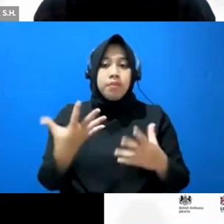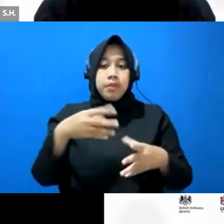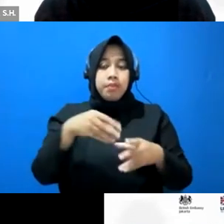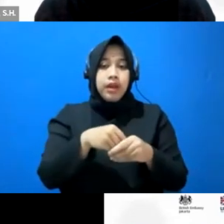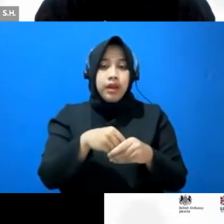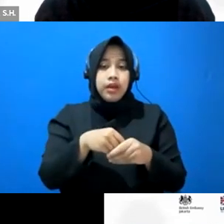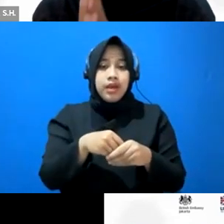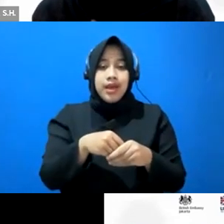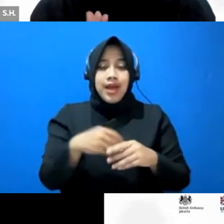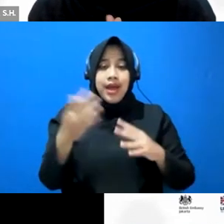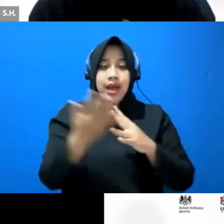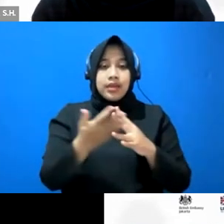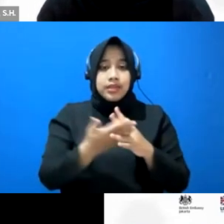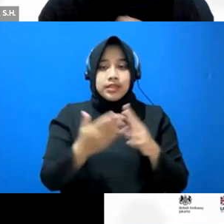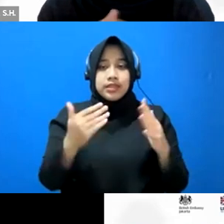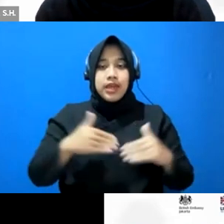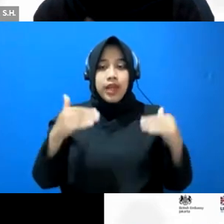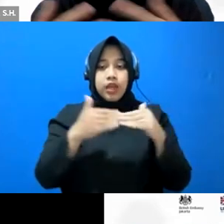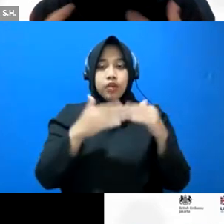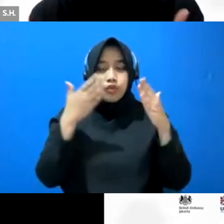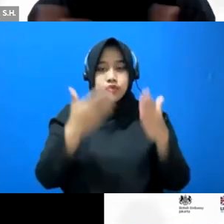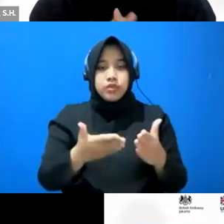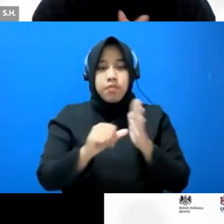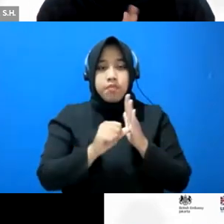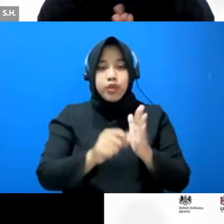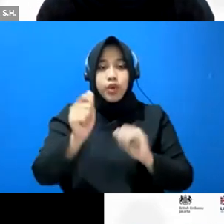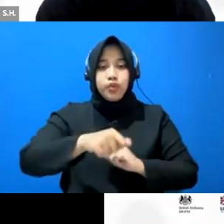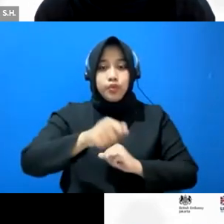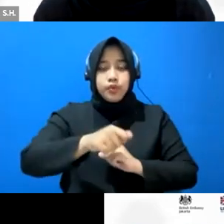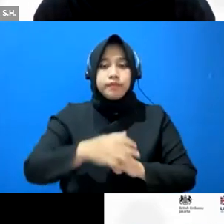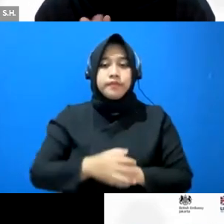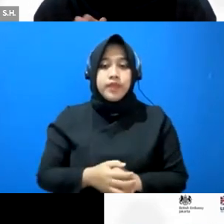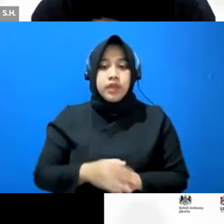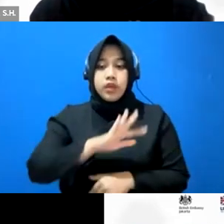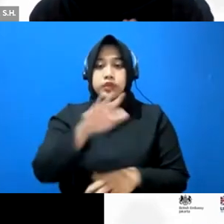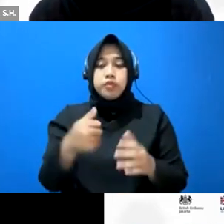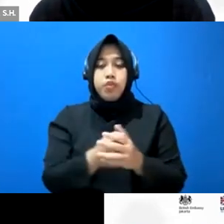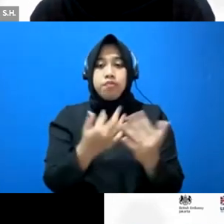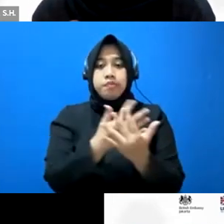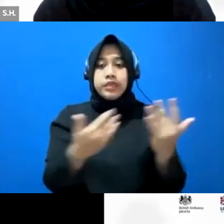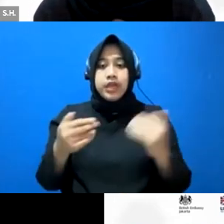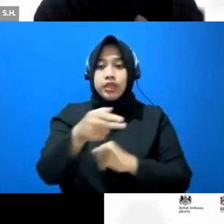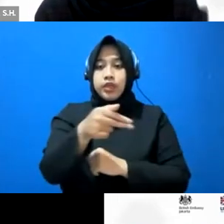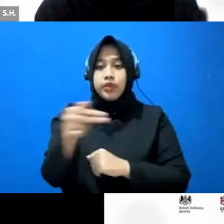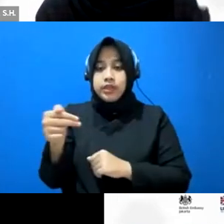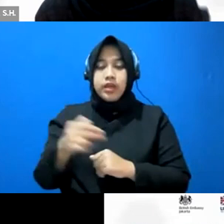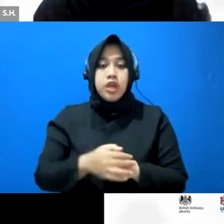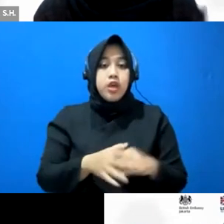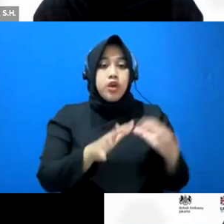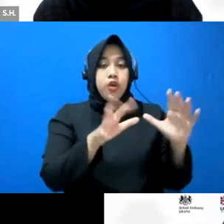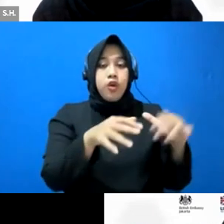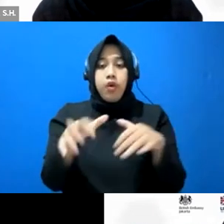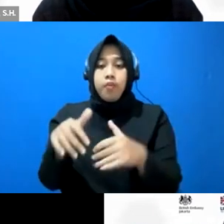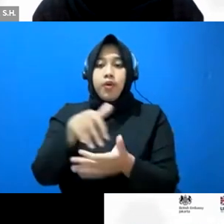dalam aspek terhadap keadilan untuk memberikan bantuan hukum ke seluruh masyarakat Indonesia dan juga kelompok-kelompok